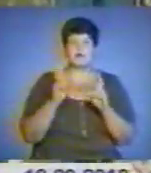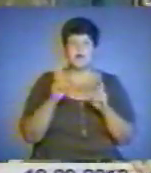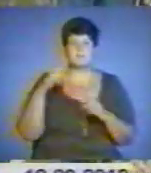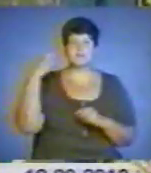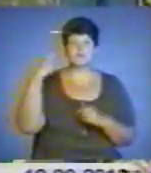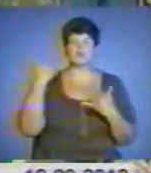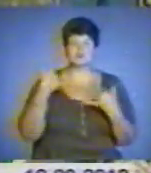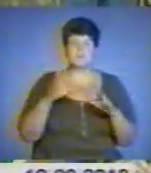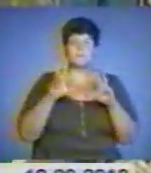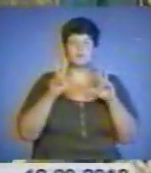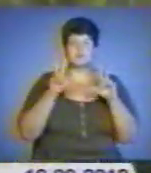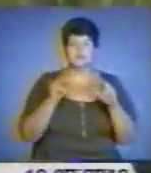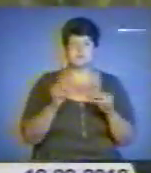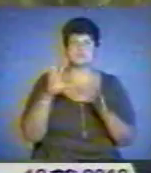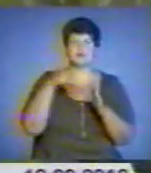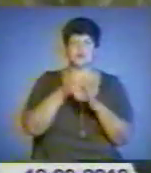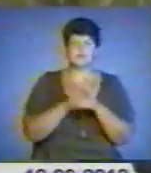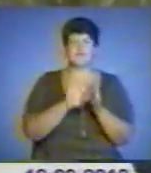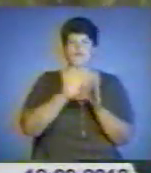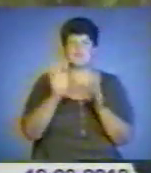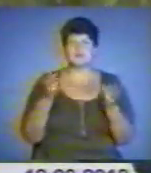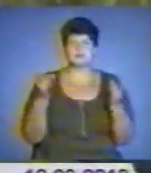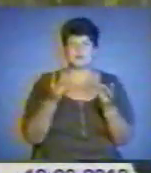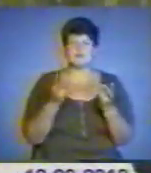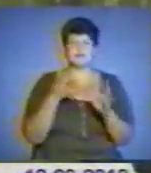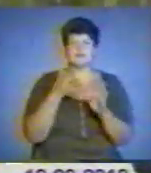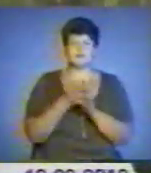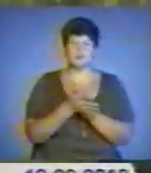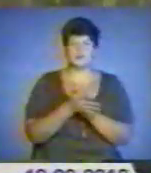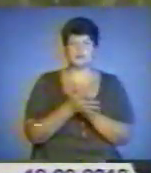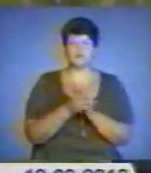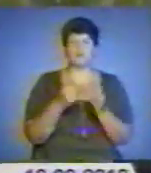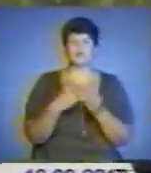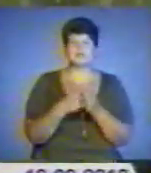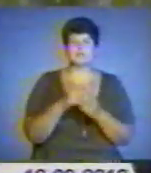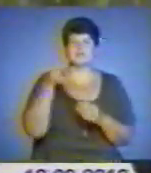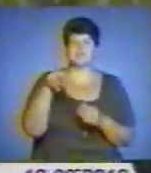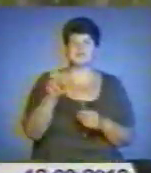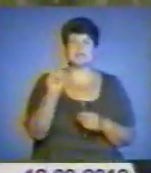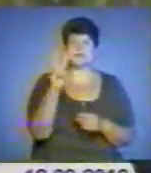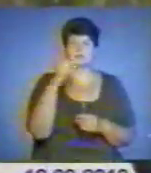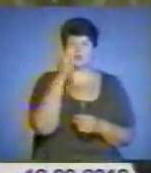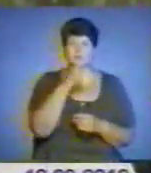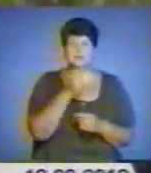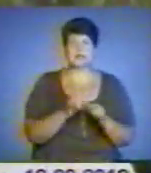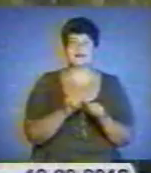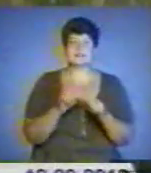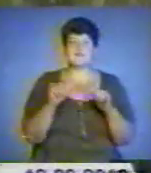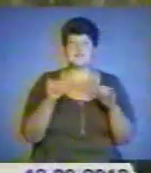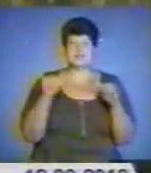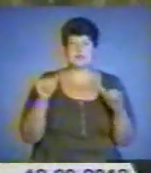пообіщав, заложимо всі необхідні розходи в бюджет 2013 року на розвиток нашого